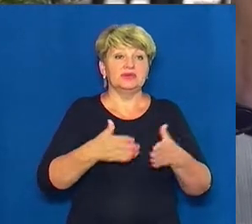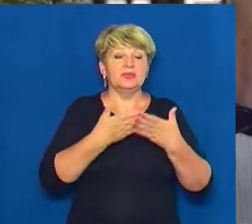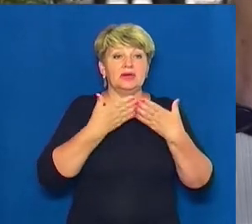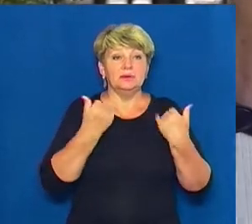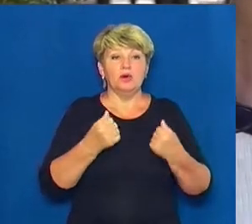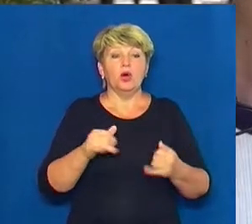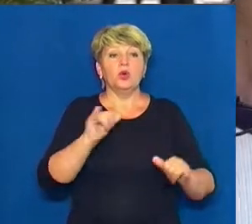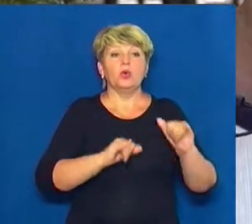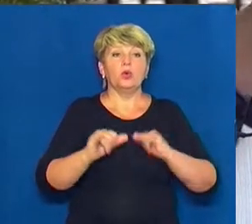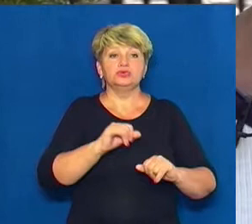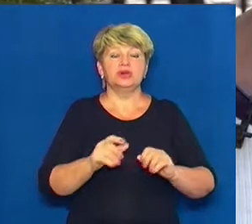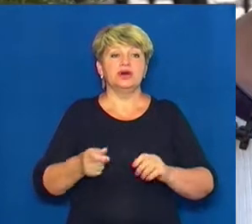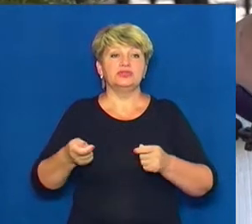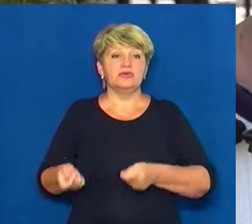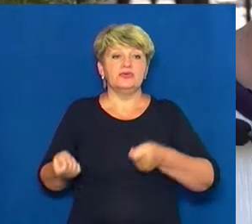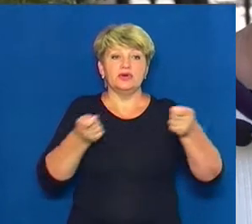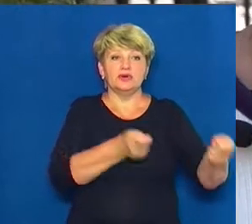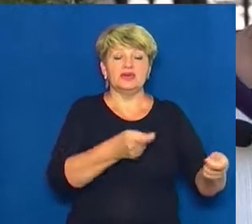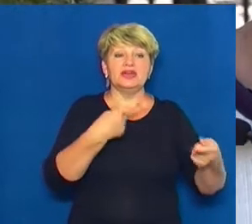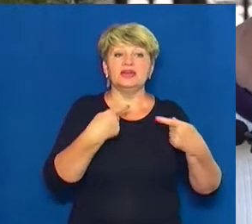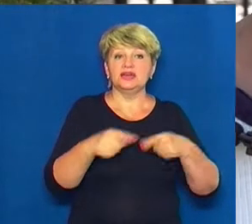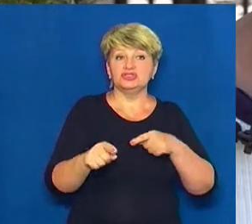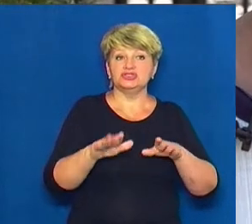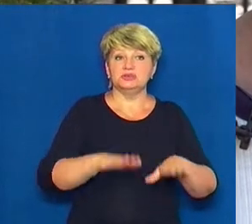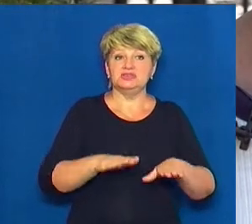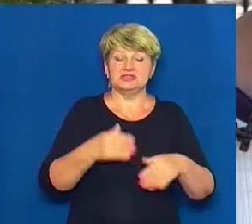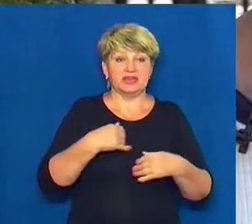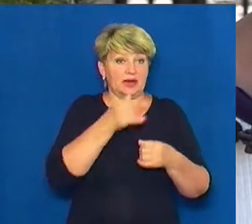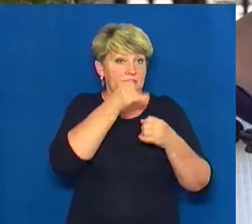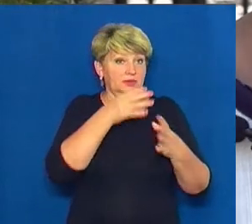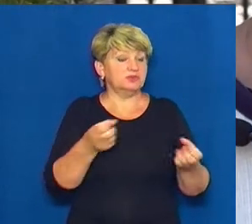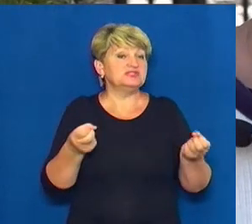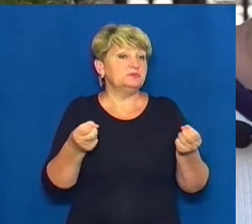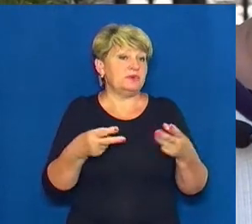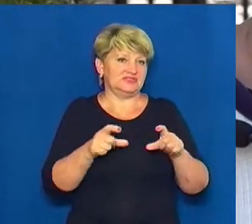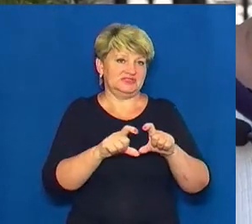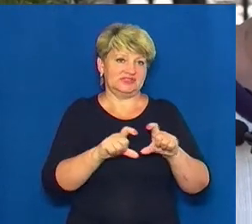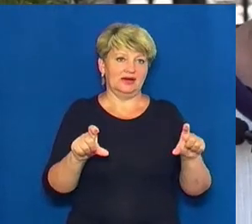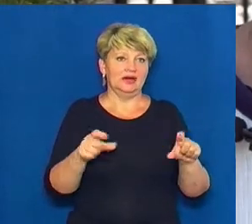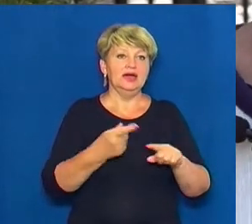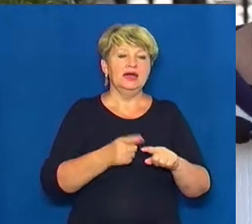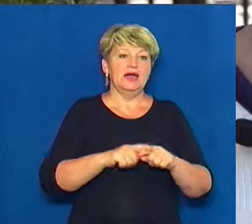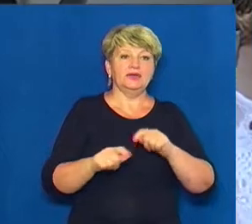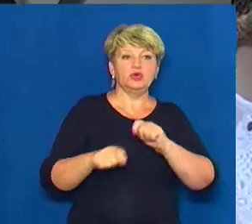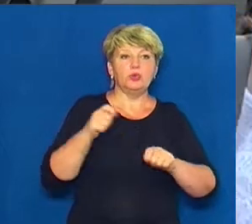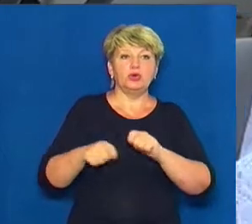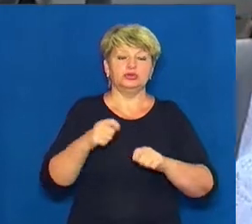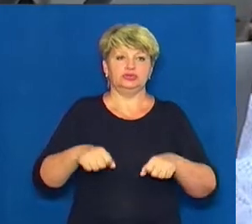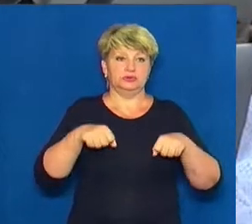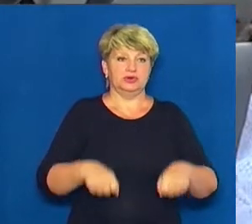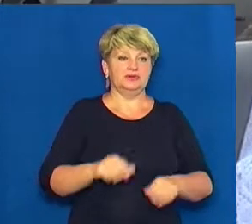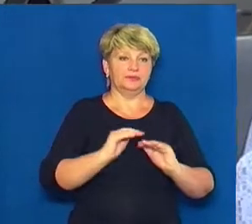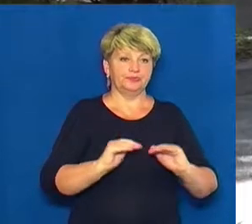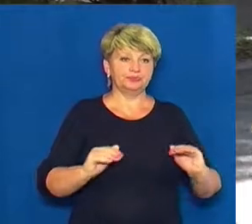його в інші міста я не можу, в спецзаклад тим паче. Тобто це порушується права дитини моєї. У